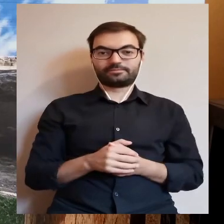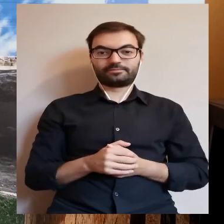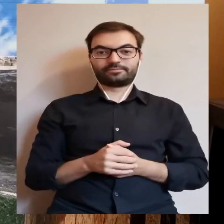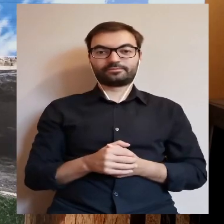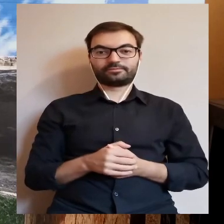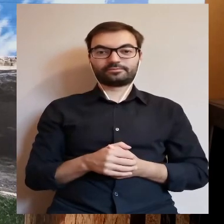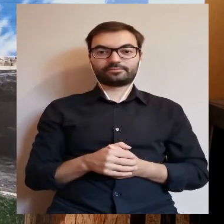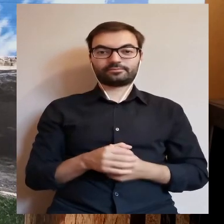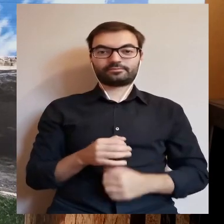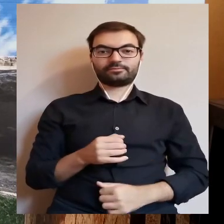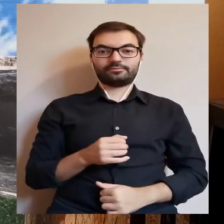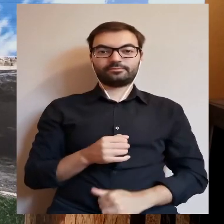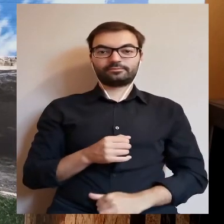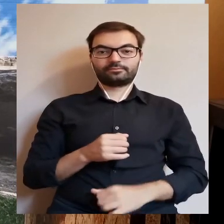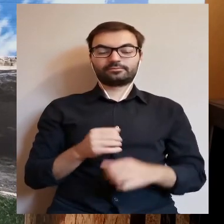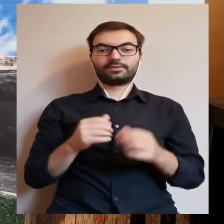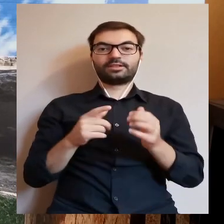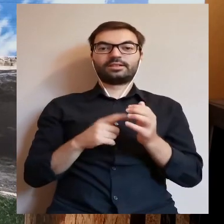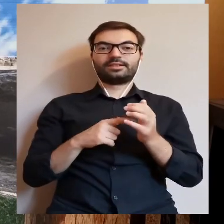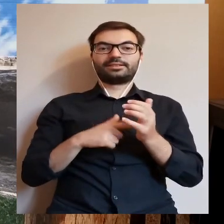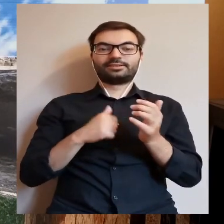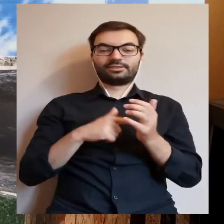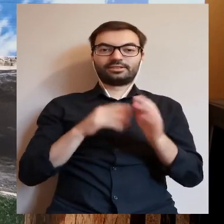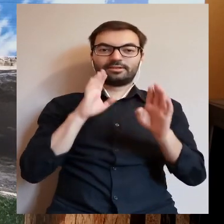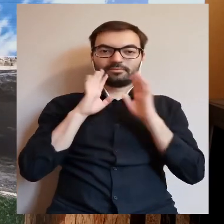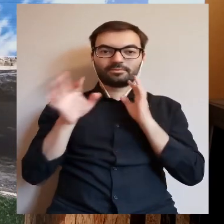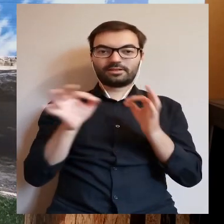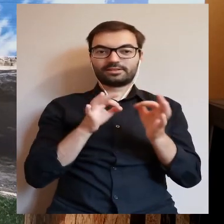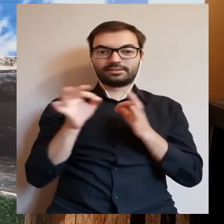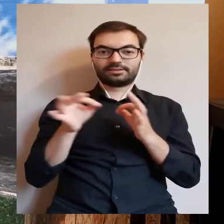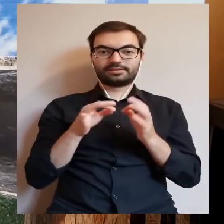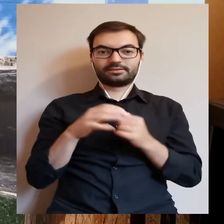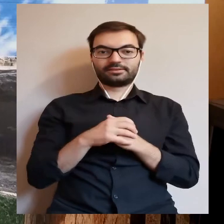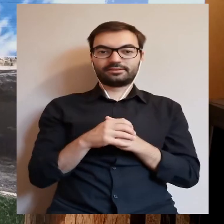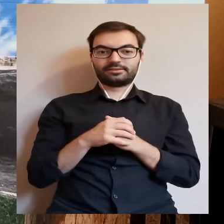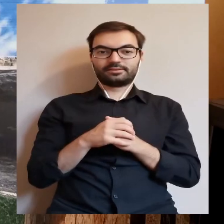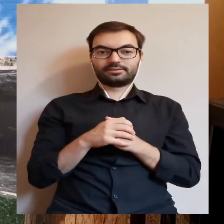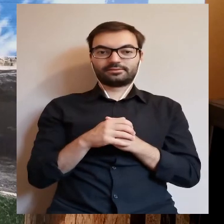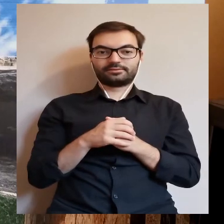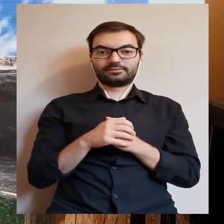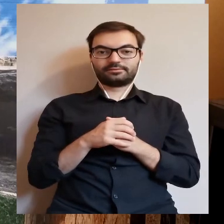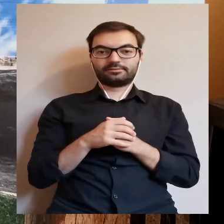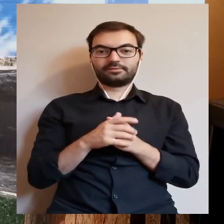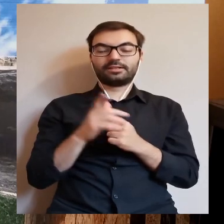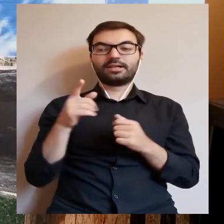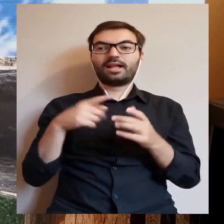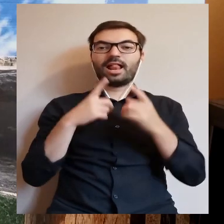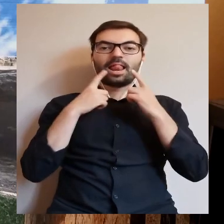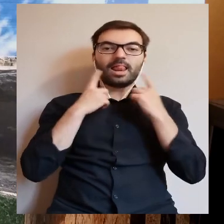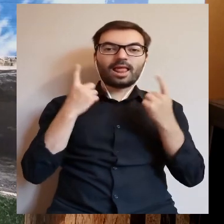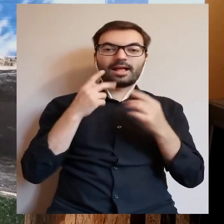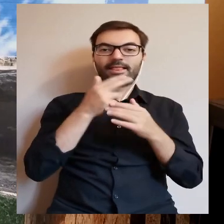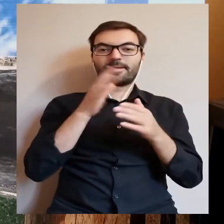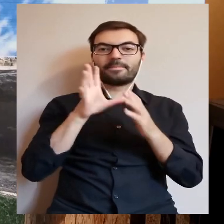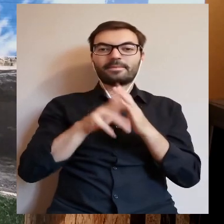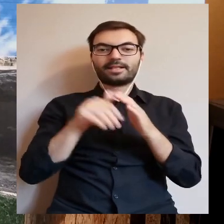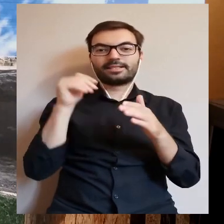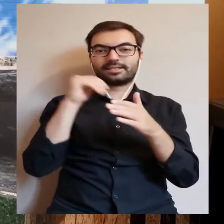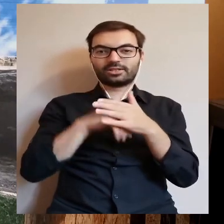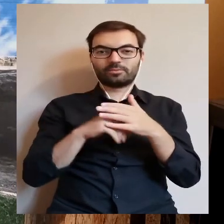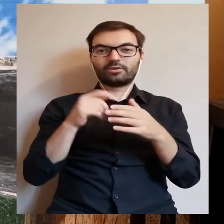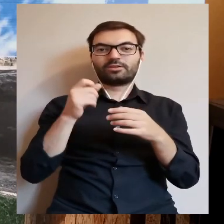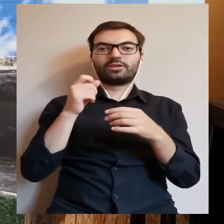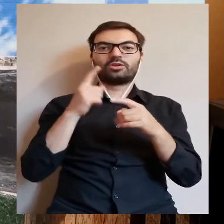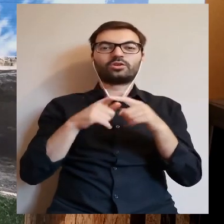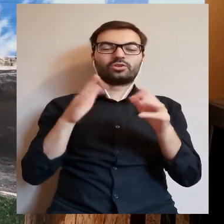tej historii, bo oczywiście, jak to często w takich opowieściach bywa, a samych legend o zatopionych miastach, gdzie